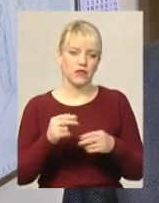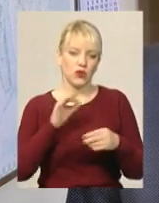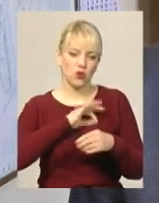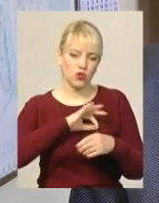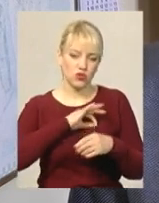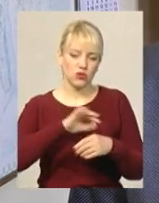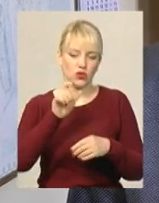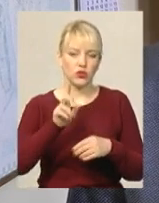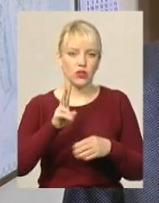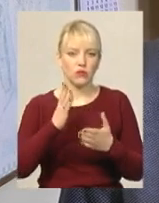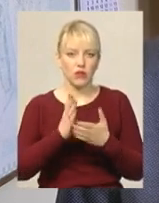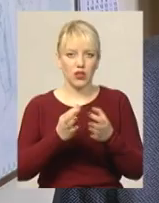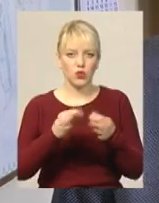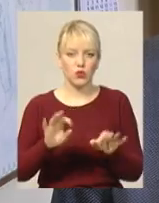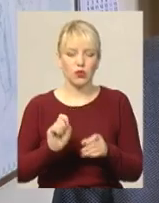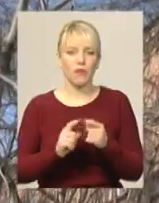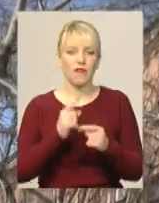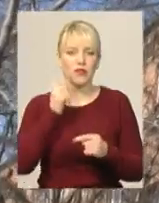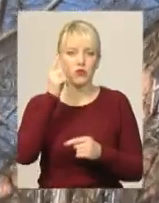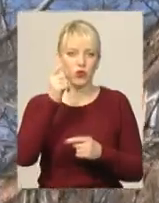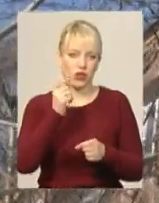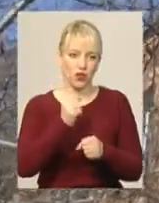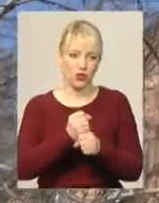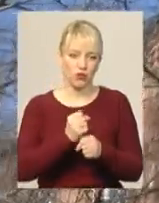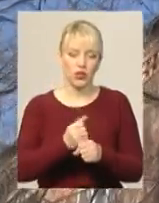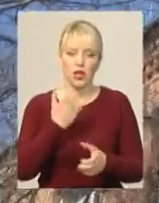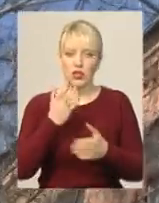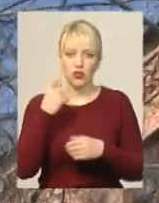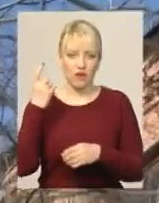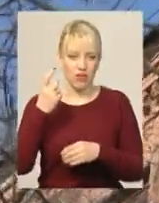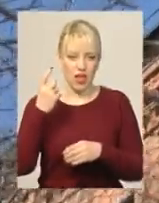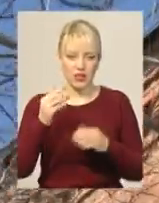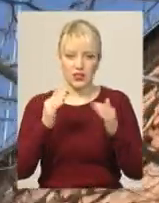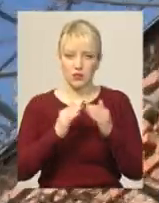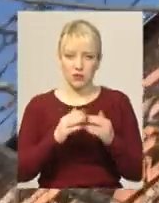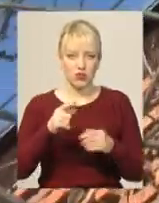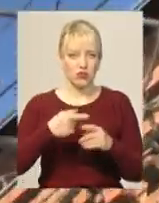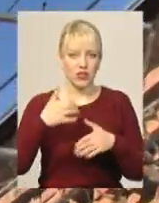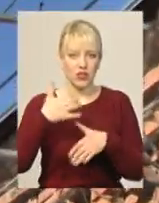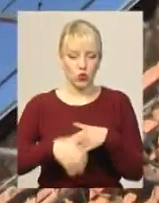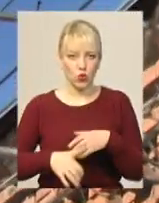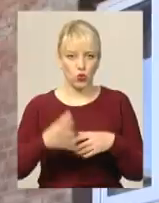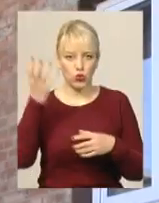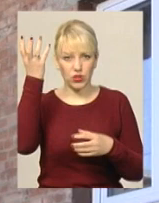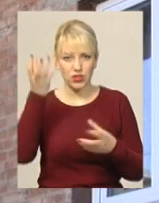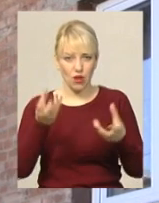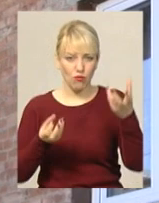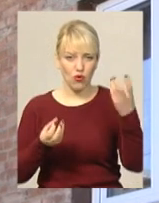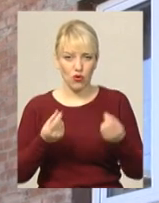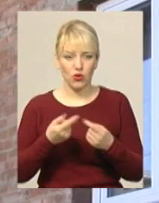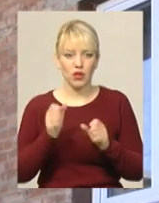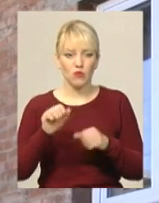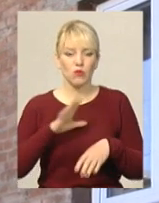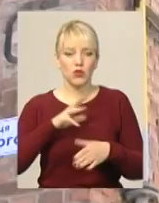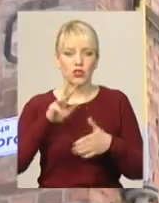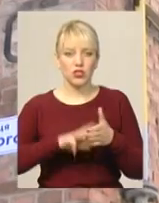висотних робіт, і палками збивають Якщо ж власник приміщення Бурульки ігнорує, йому загрожує штраф. Для фізичної особи